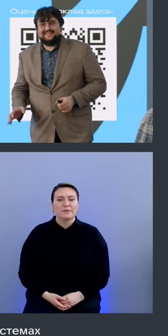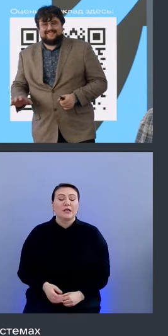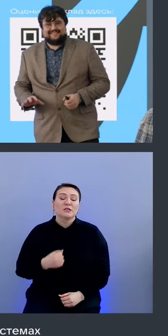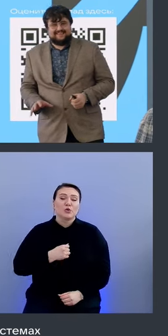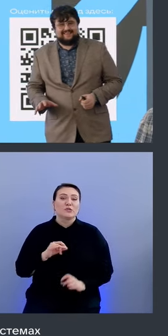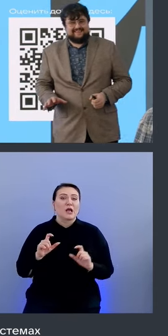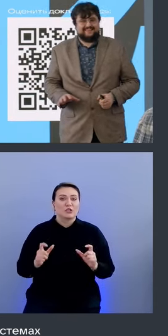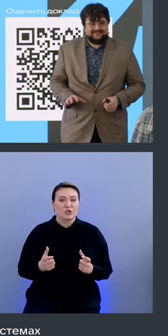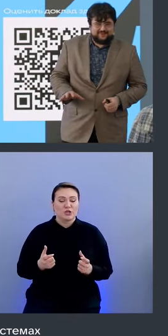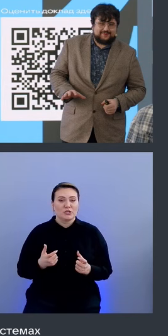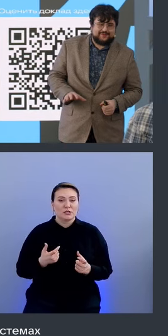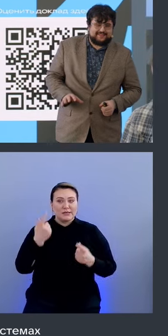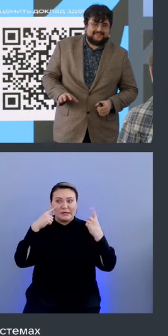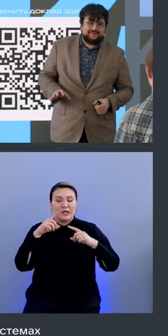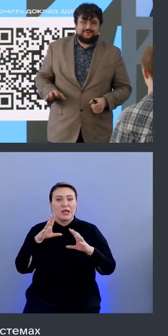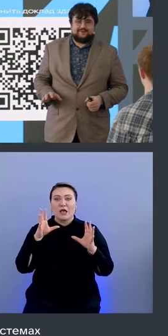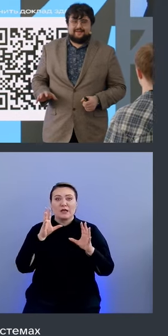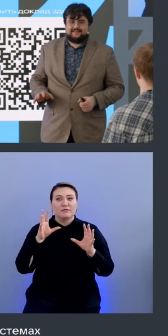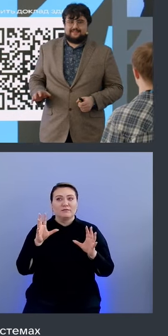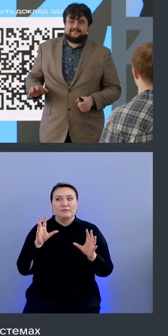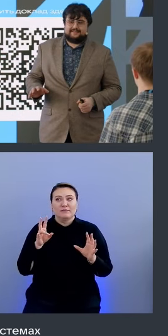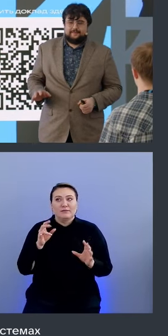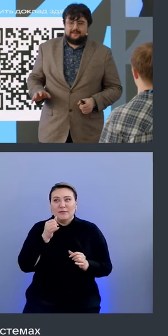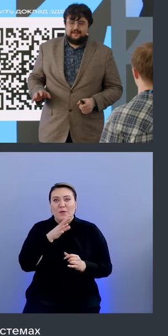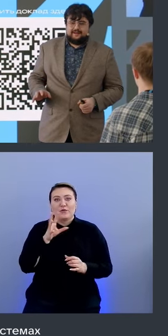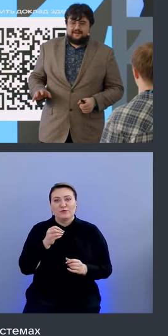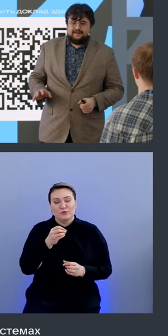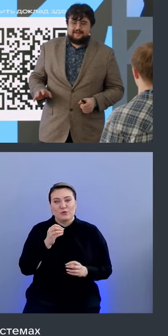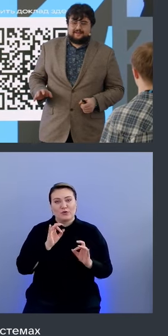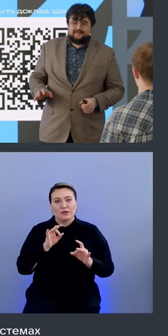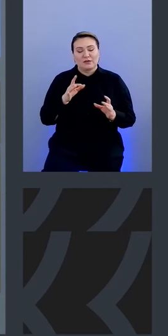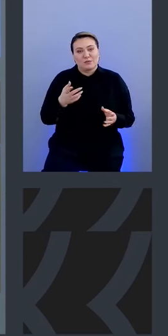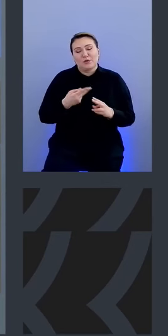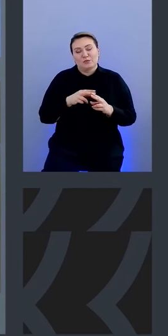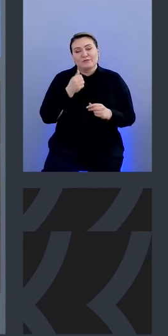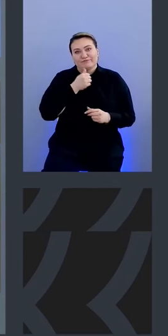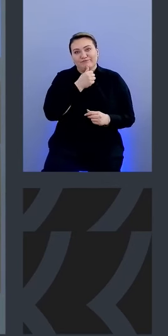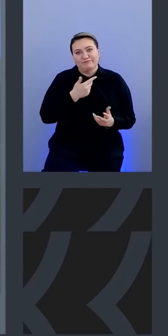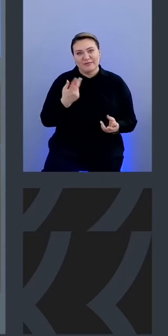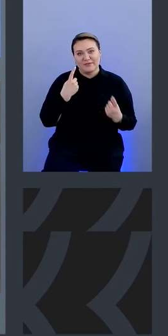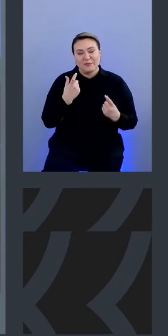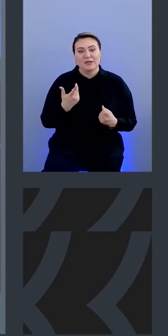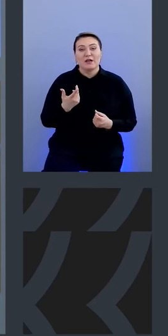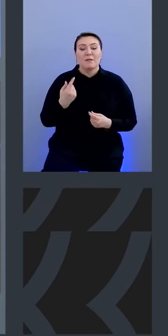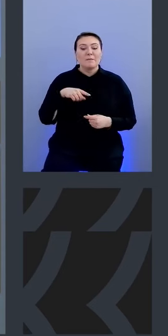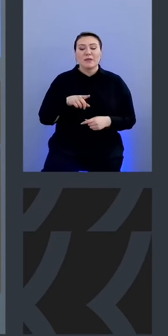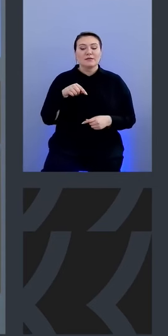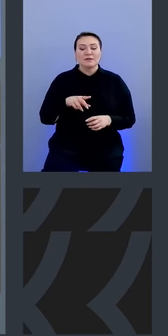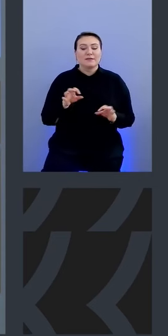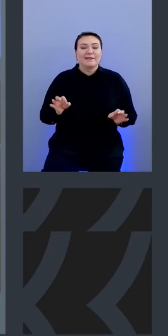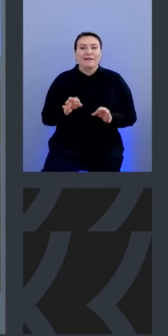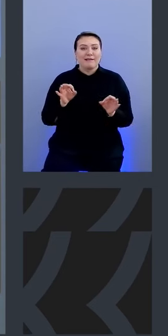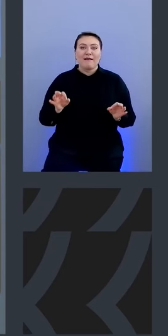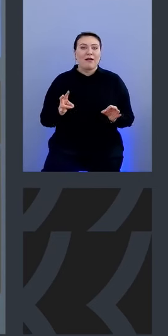ограничение идея не все могу рассказать но здесь как вот здесь мы никак не